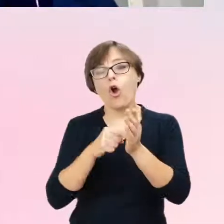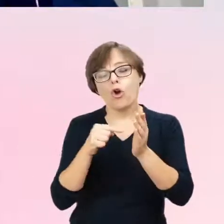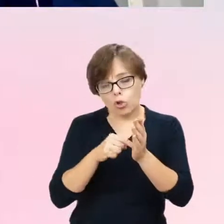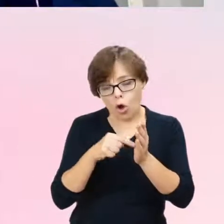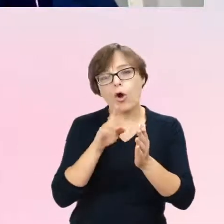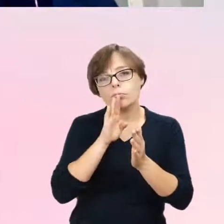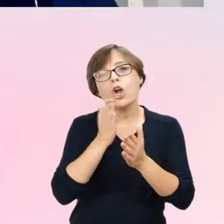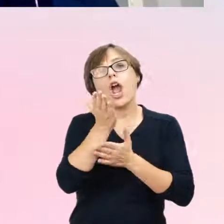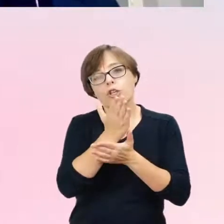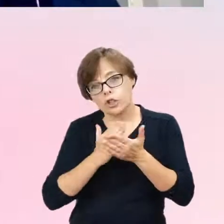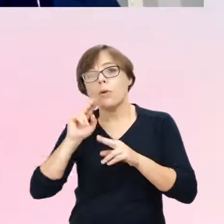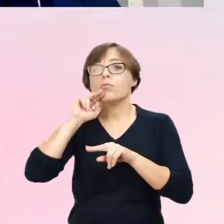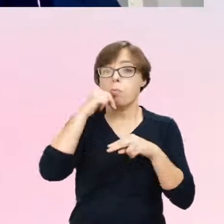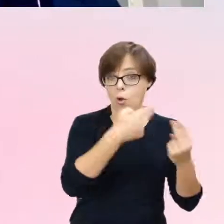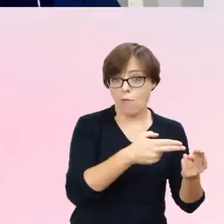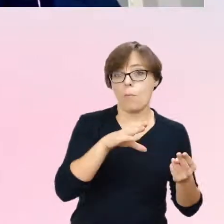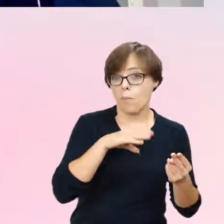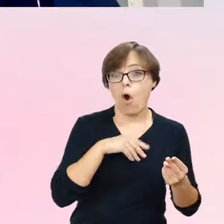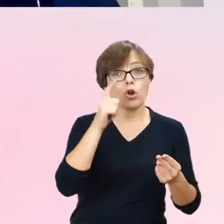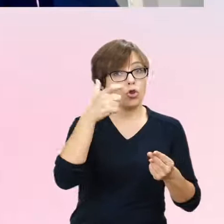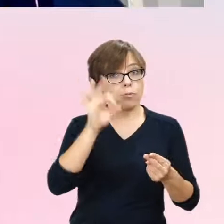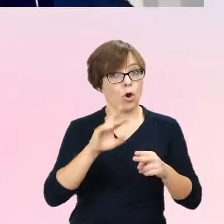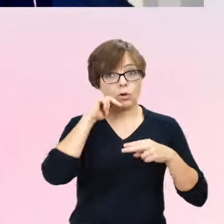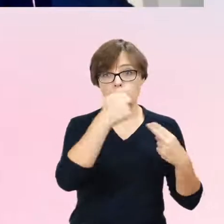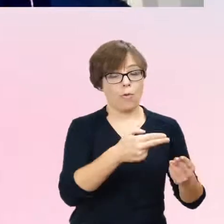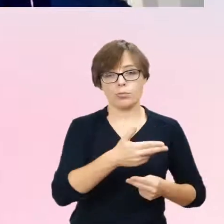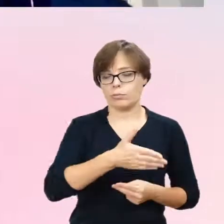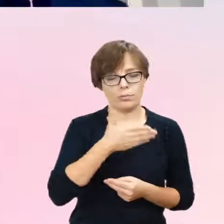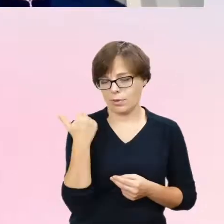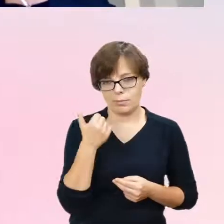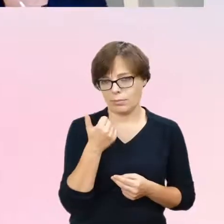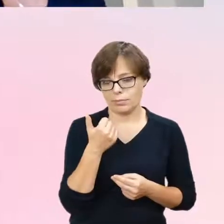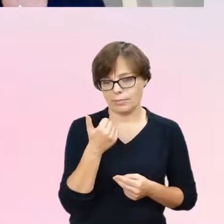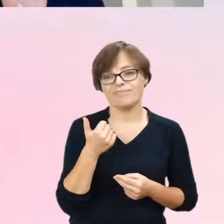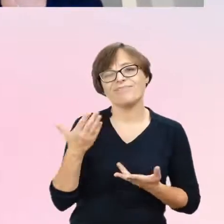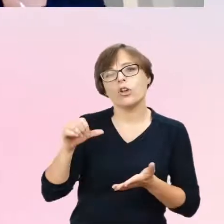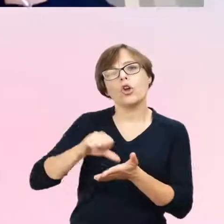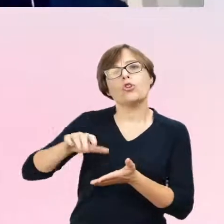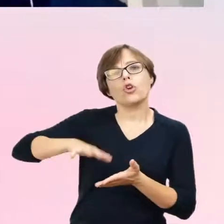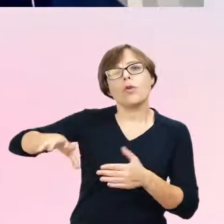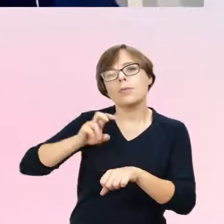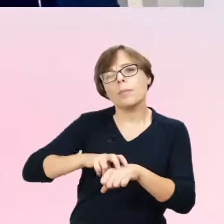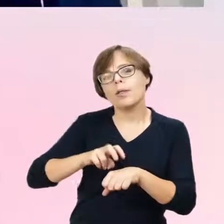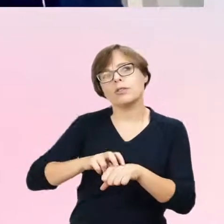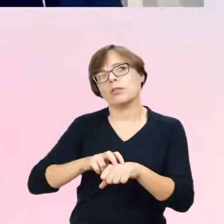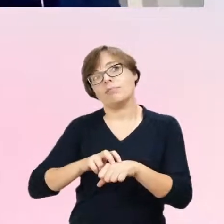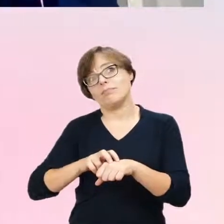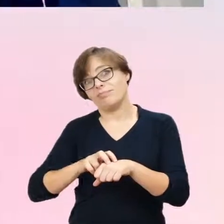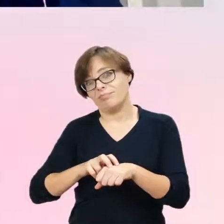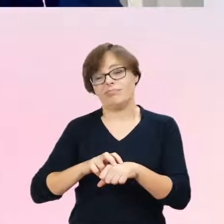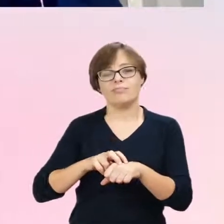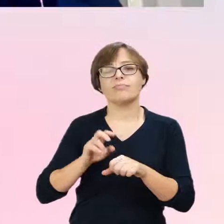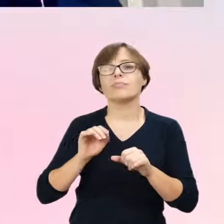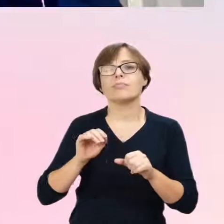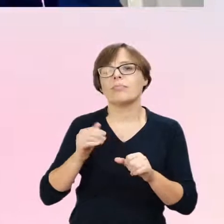pełni odwracalne. Tutaj nie mamy zgody, nie mamy jasności w środowisku medycznym, na ile one i w jakim wieku